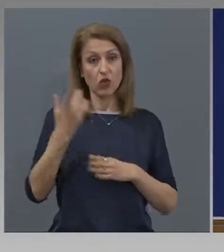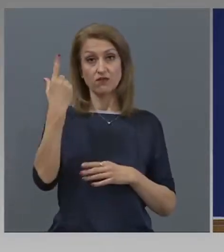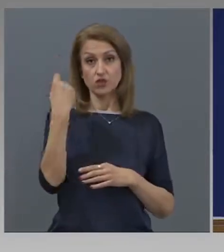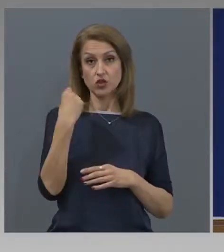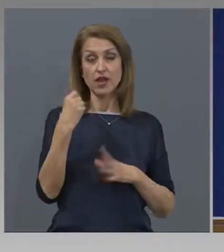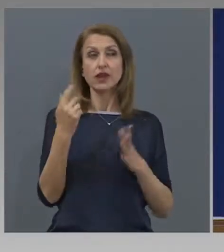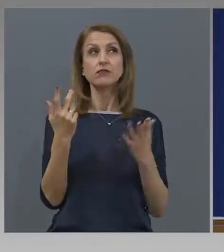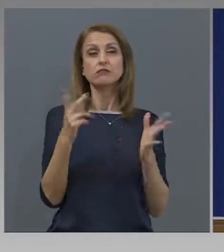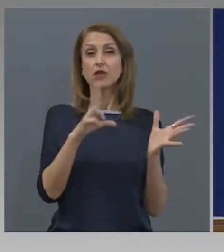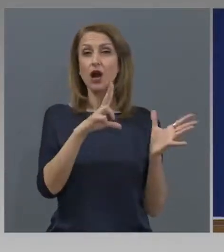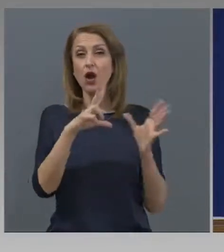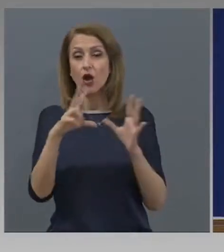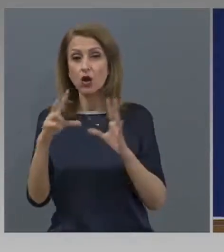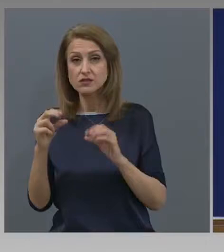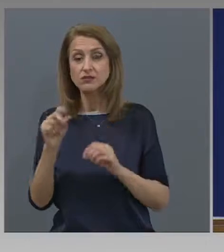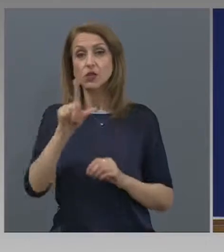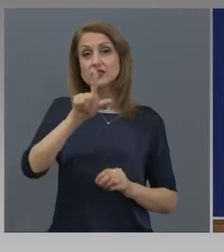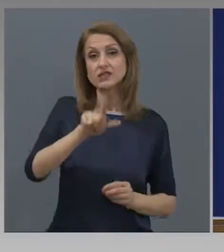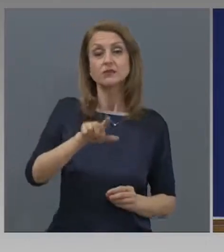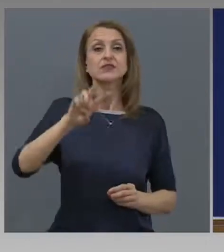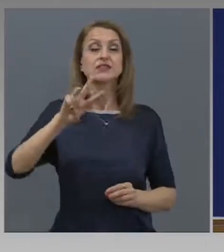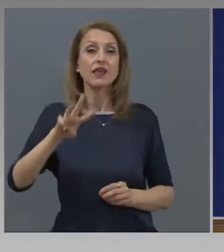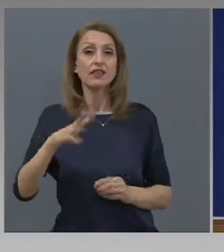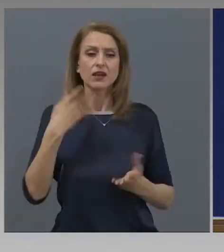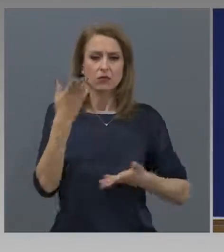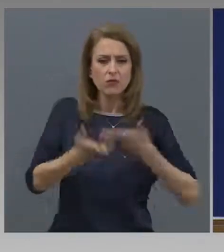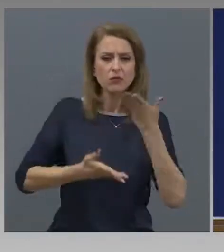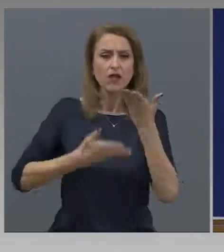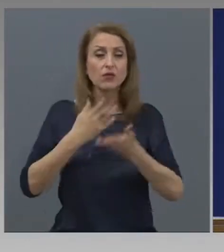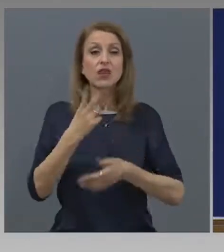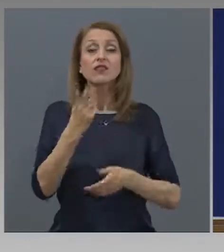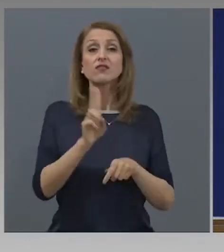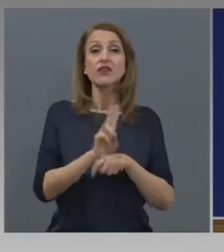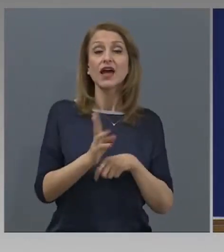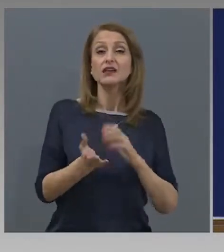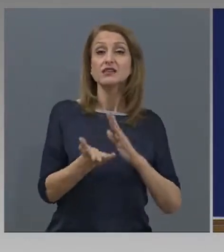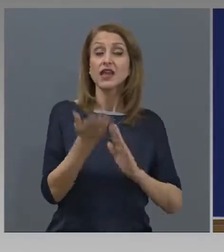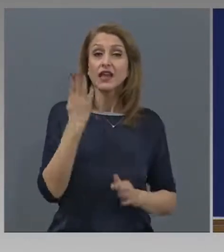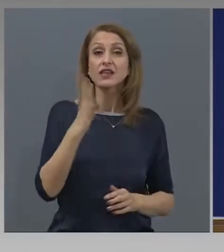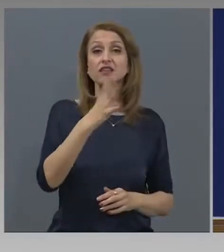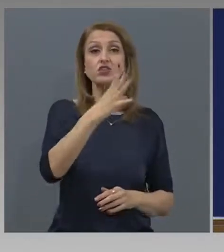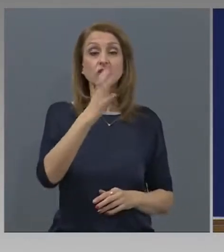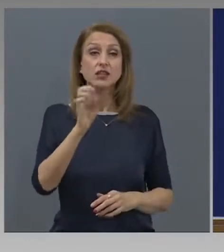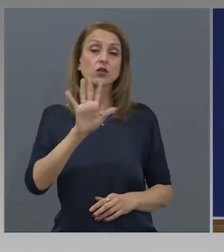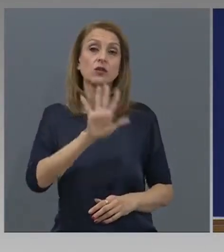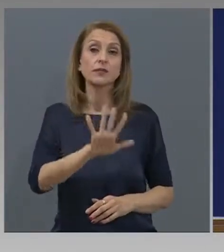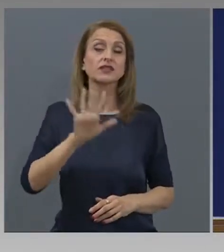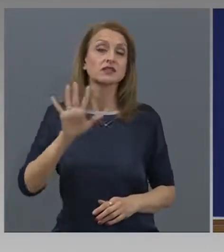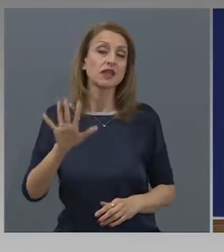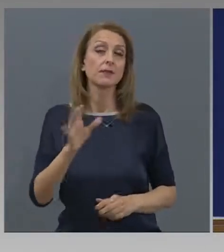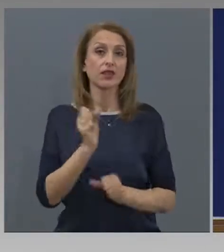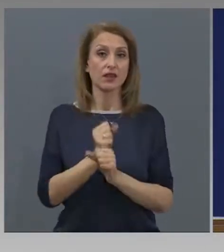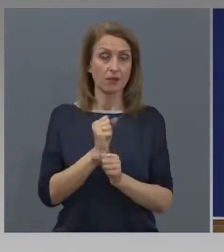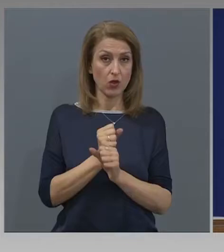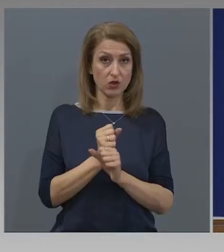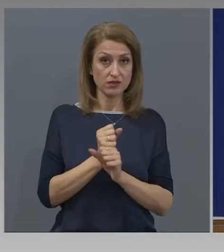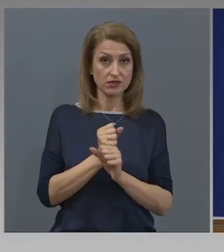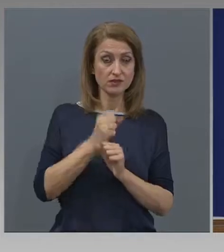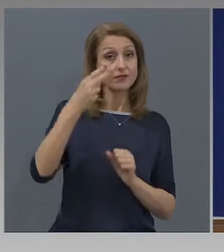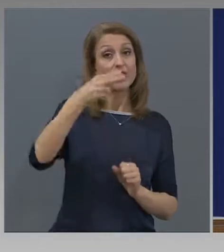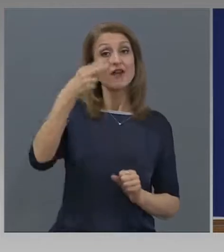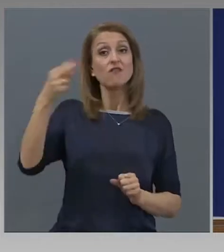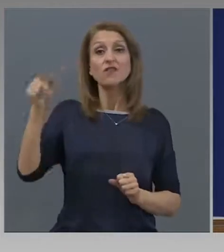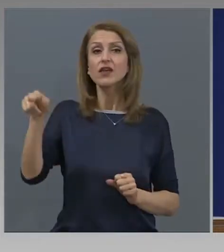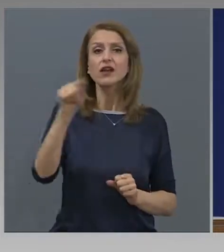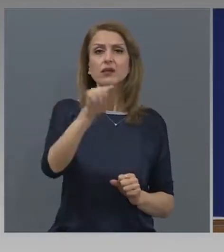873 са заявленията за 12 455 работници и служители. Фирмите, които искат